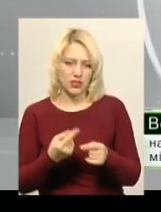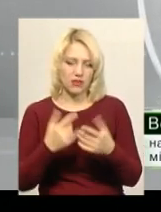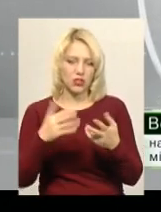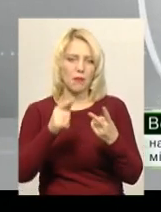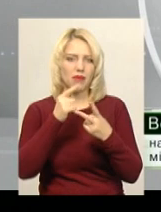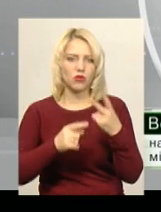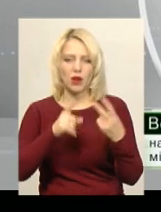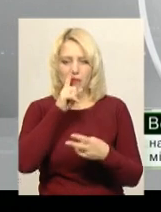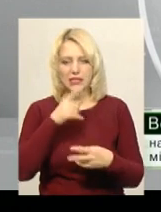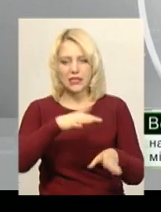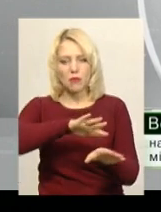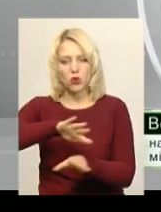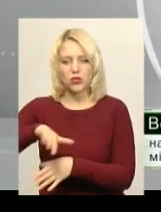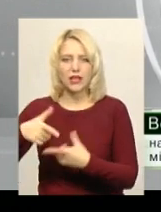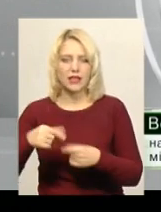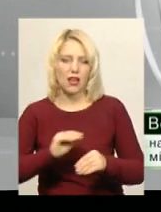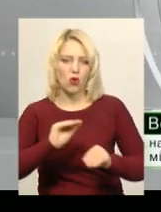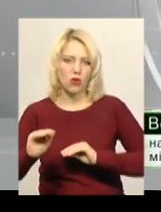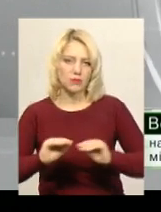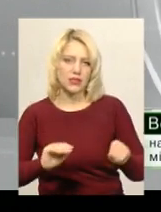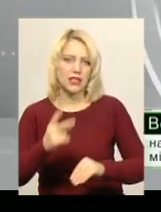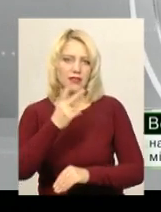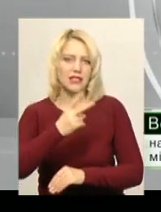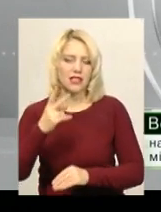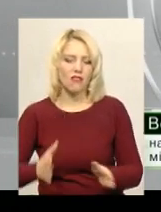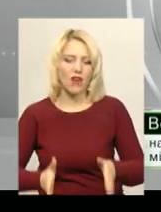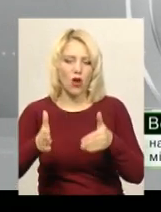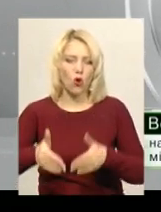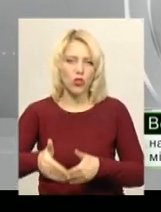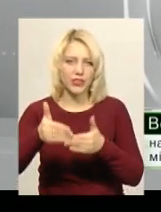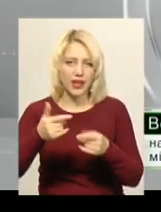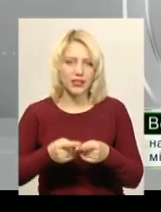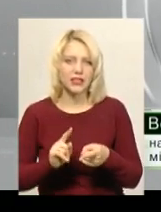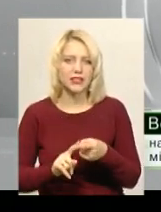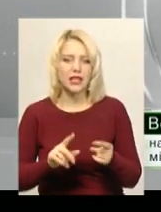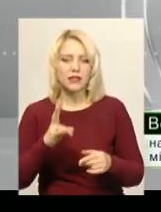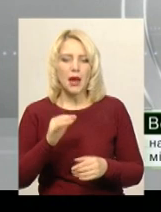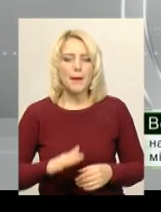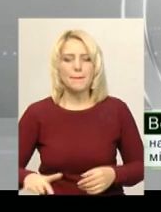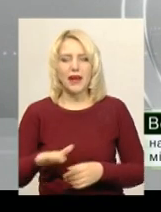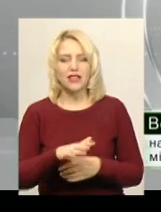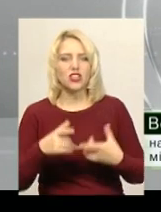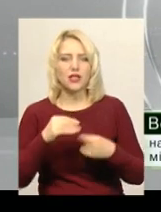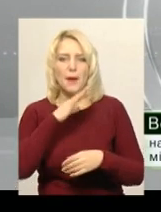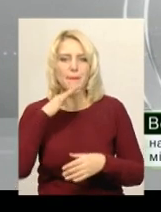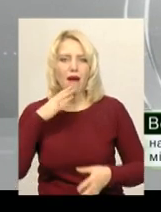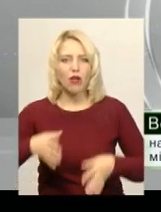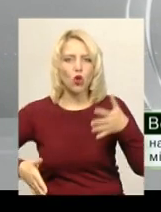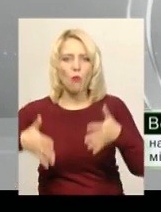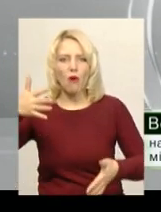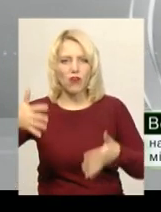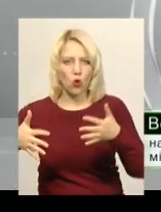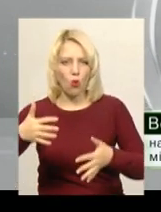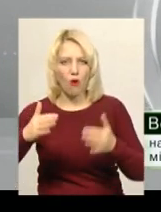місцям, де ми вже розмістили 22 контейнери. Це на майданчиках, де багатоповерхові